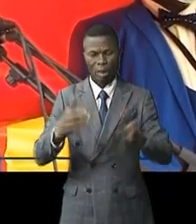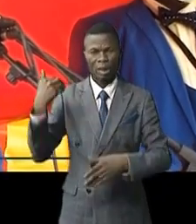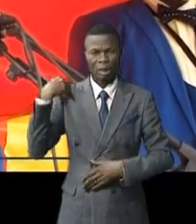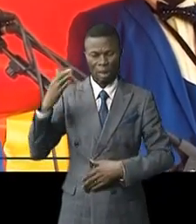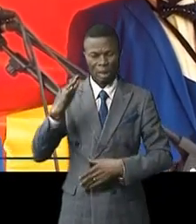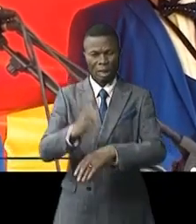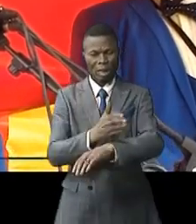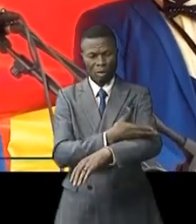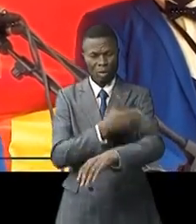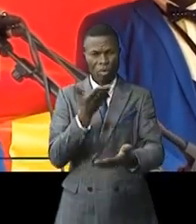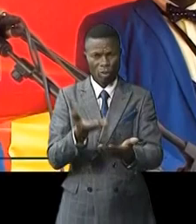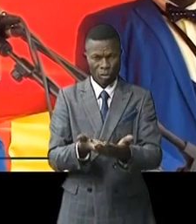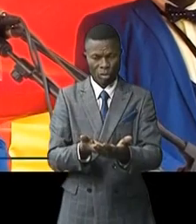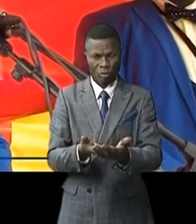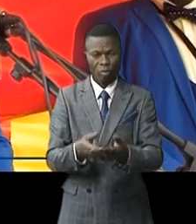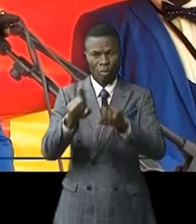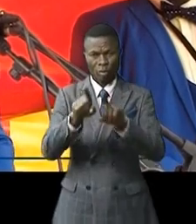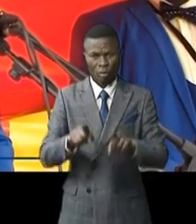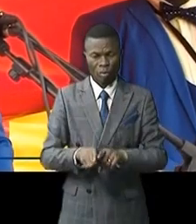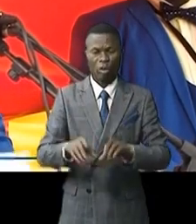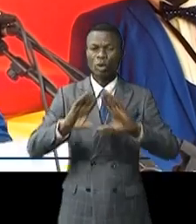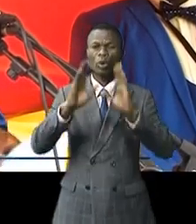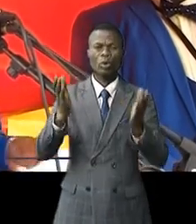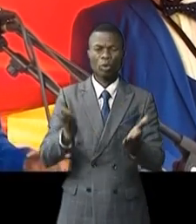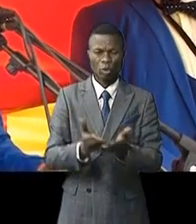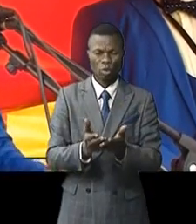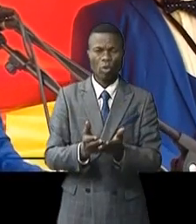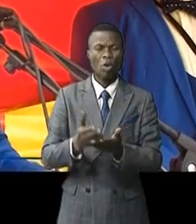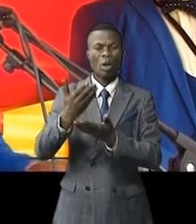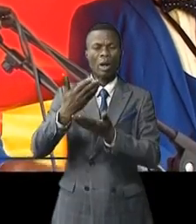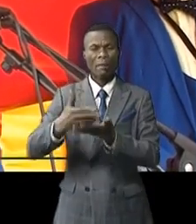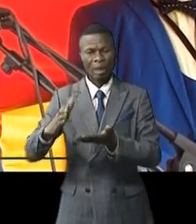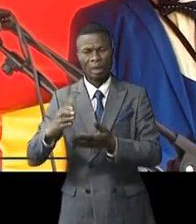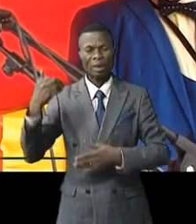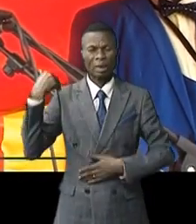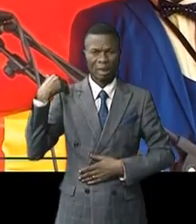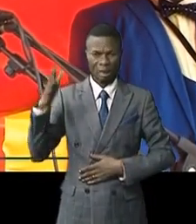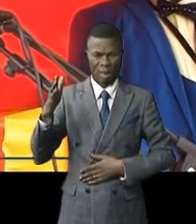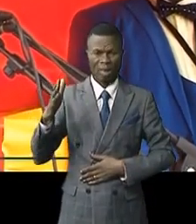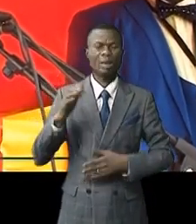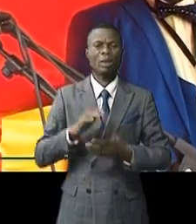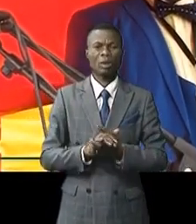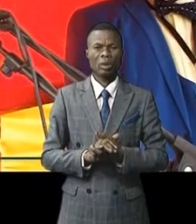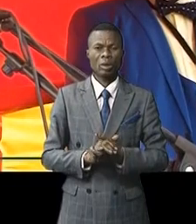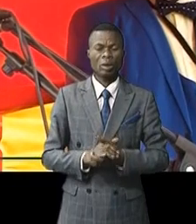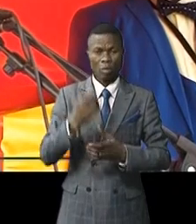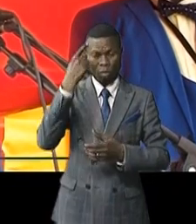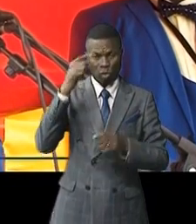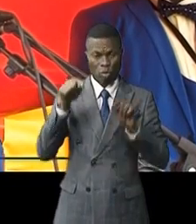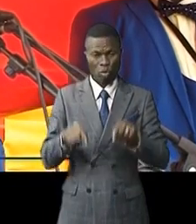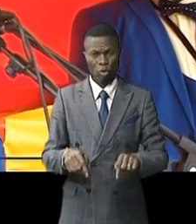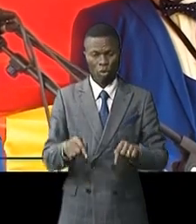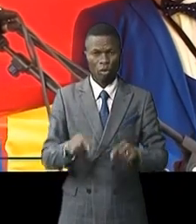contrôle. Et c'est à tous les niveaux de l'État. Aujourd'hui,